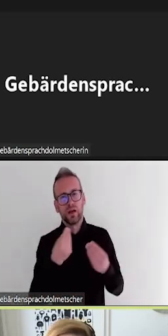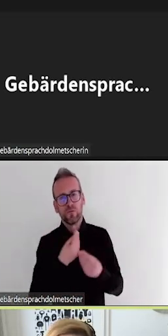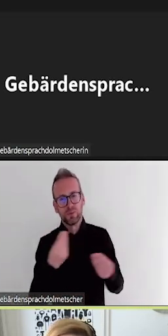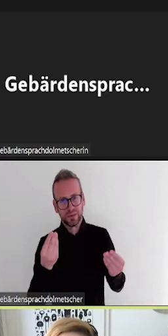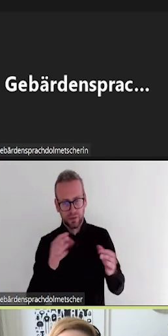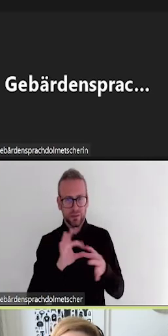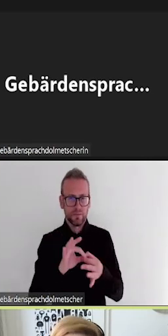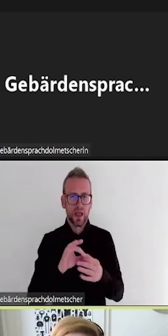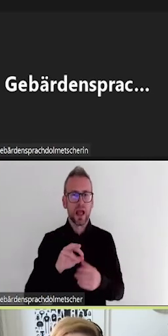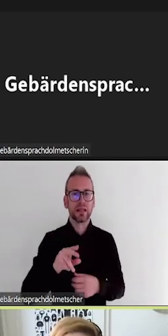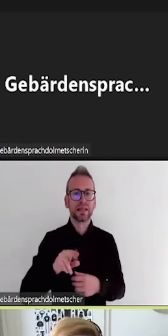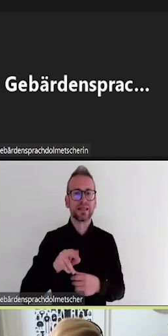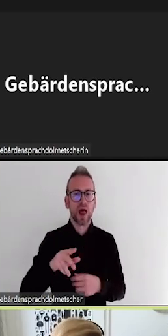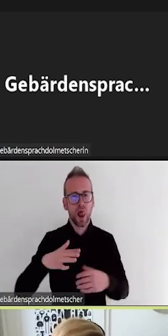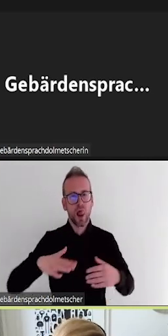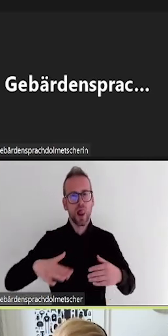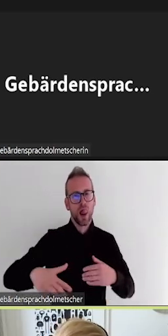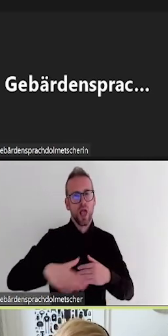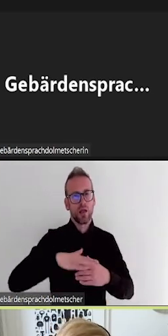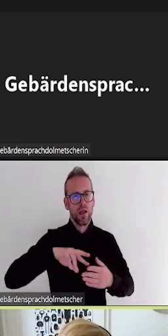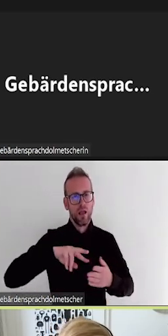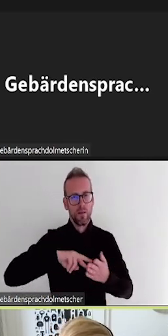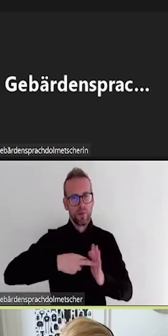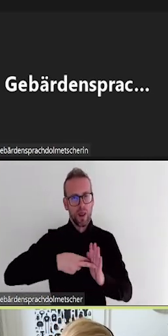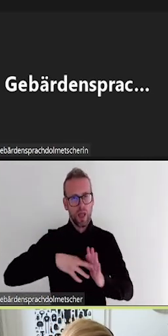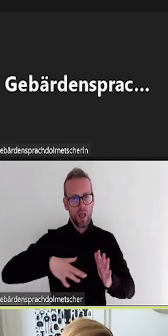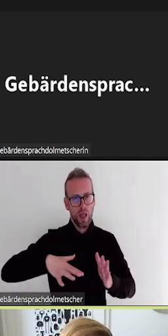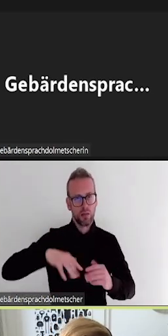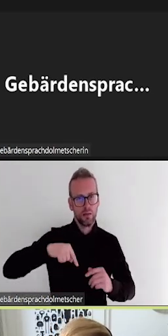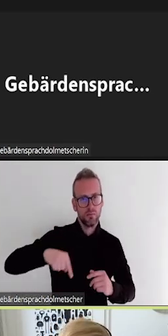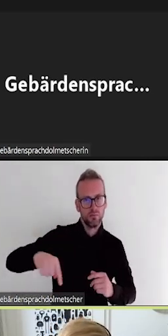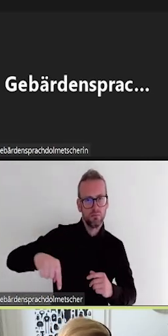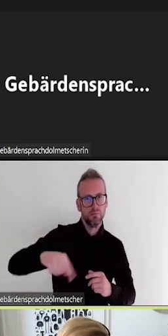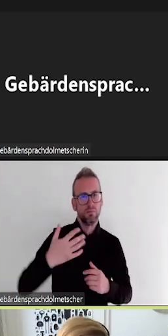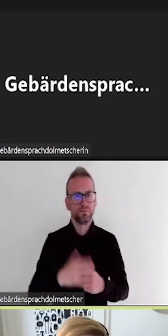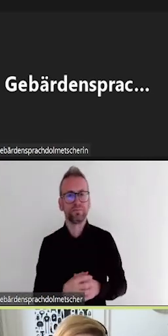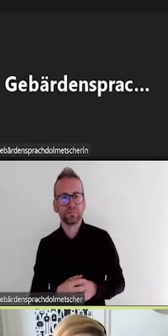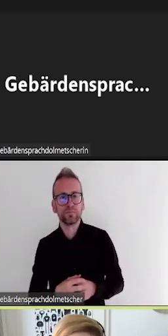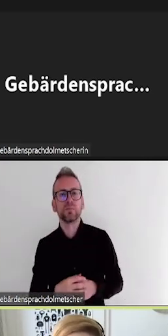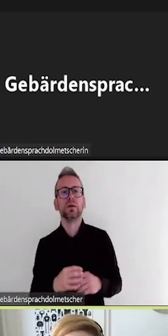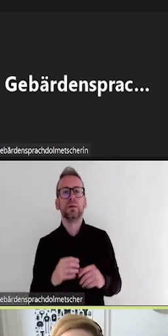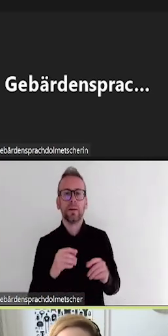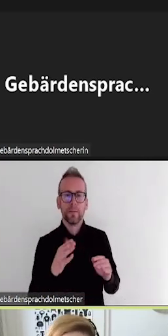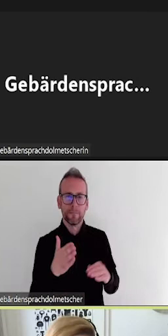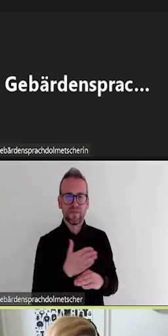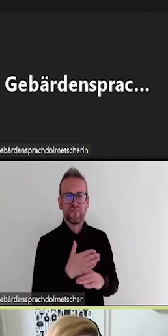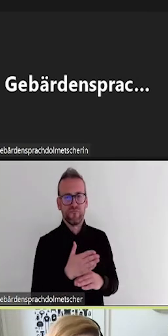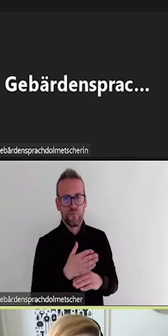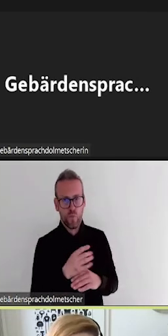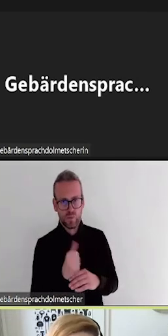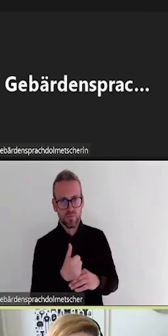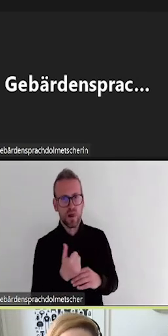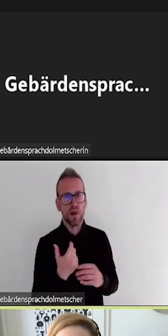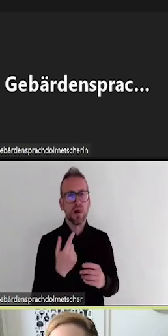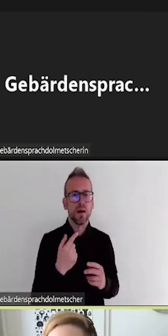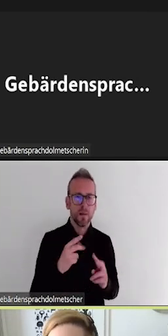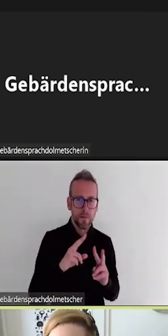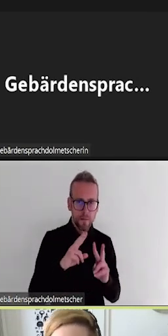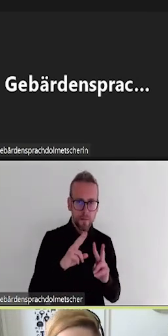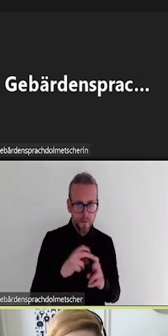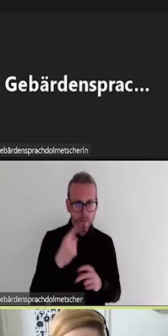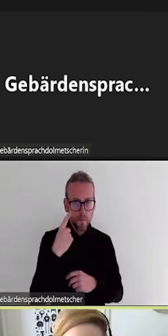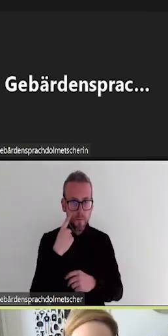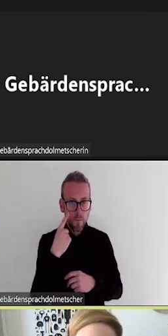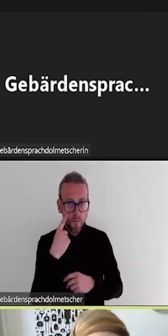Anwendungen vor, die wir eben dann auch schon im Lageplan umgesetzt haben, bevor in einem kurzen Video Studierende davon berichten, wie sie den